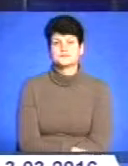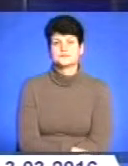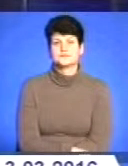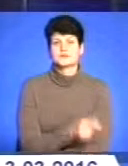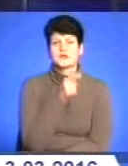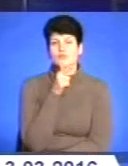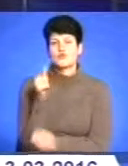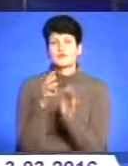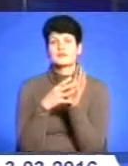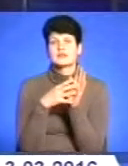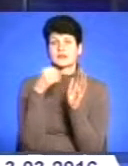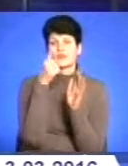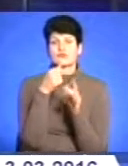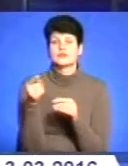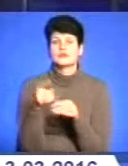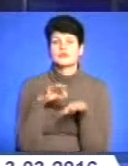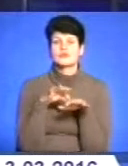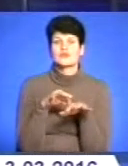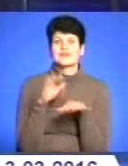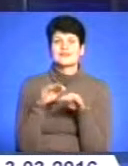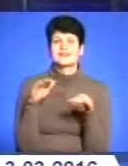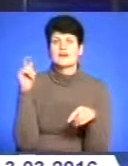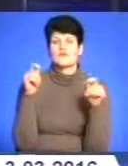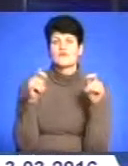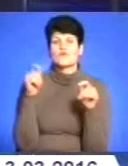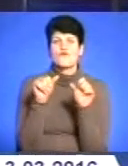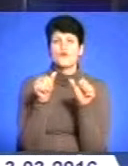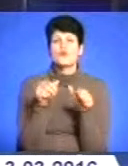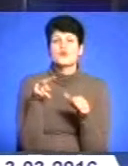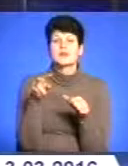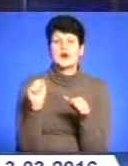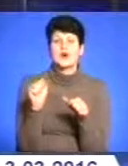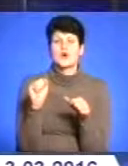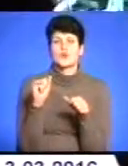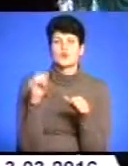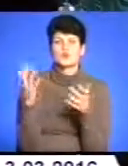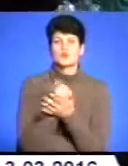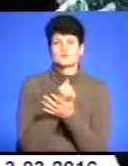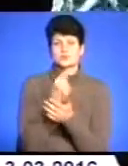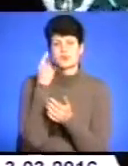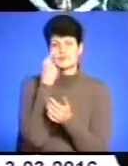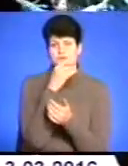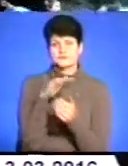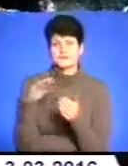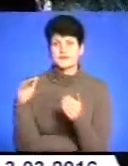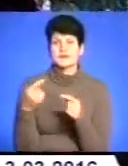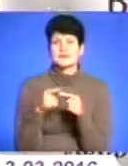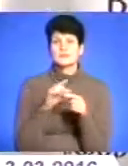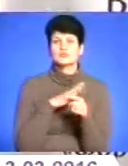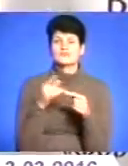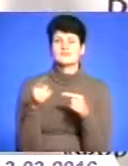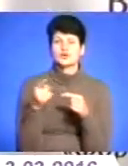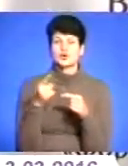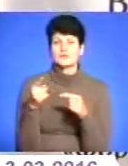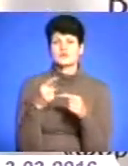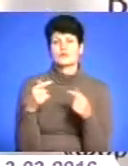Протягом 9 років у Тернополі проводять дитячий форум «Формула успіху правової держави очима дітей». Цього року церемонія відкриття відбулася в Тернопільському